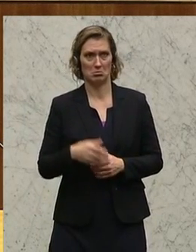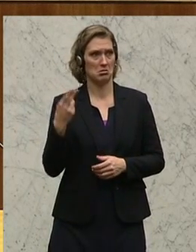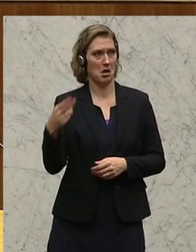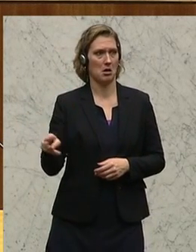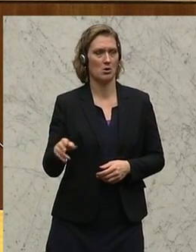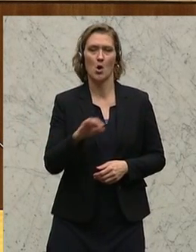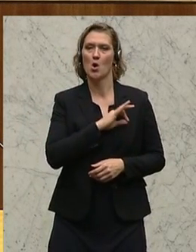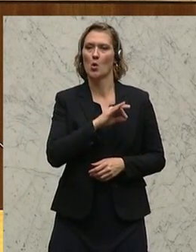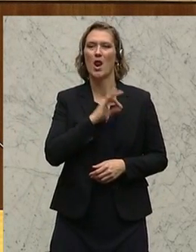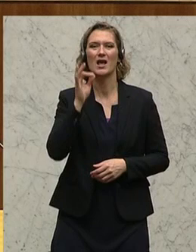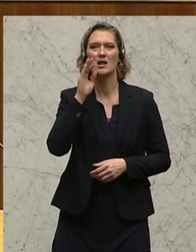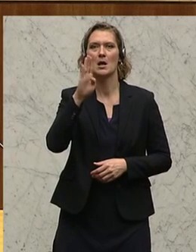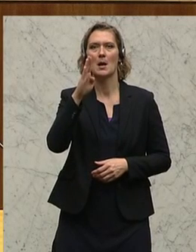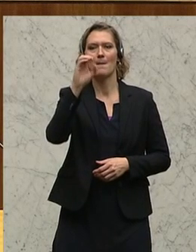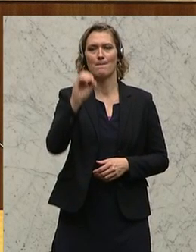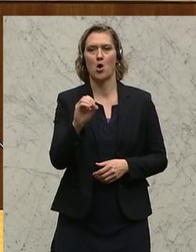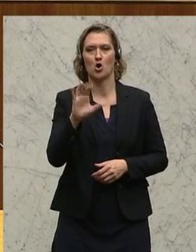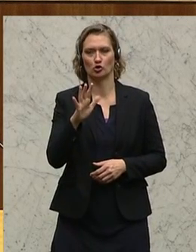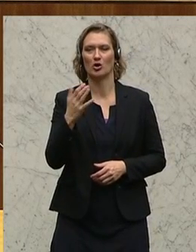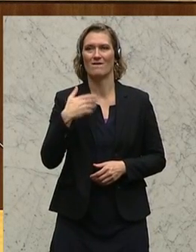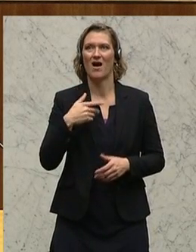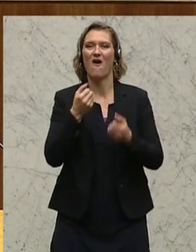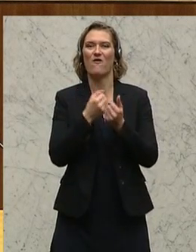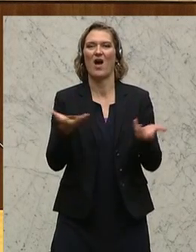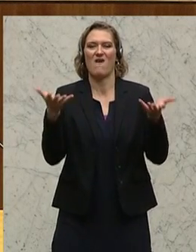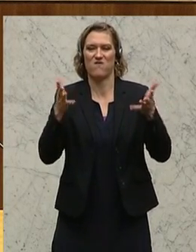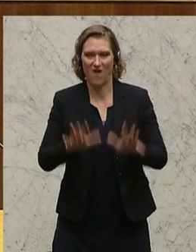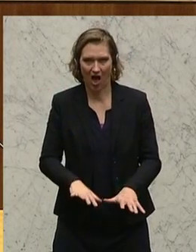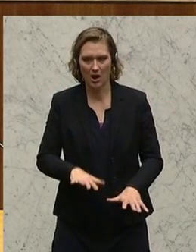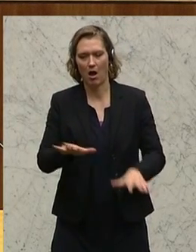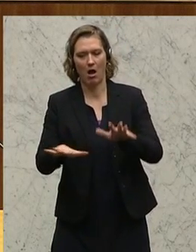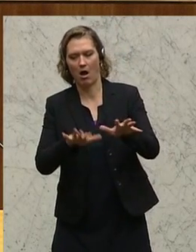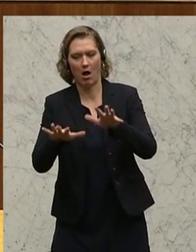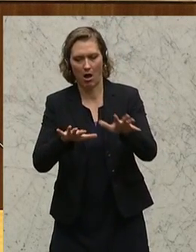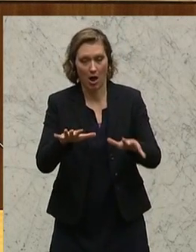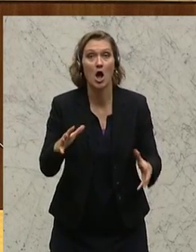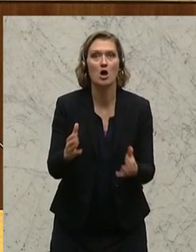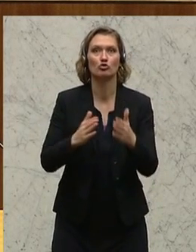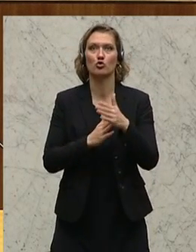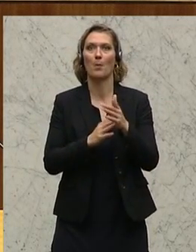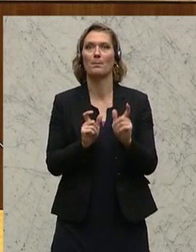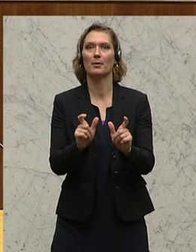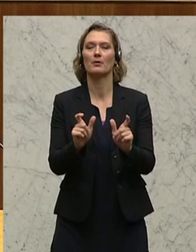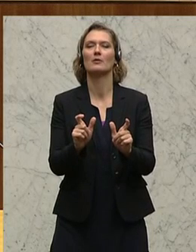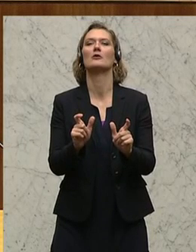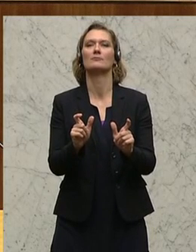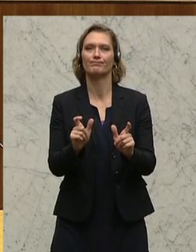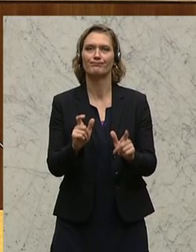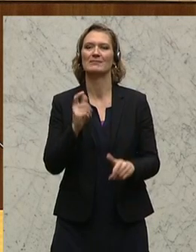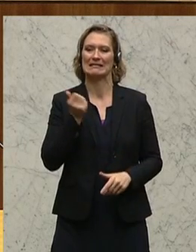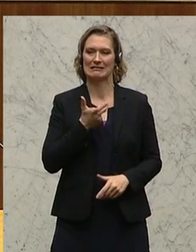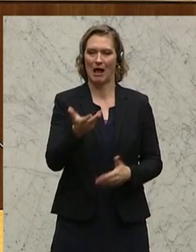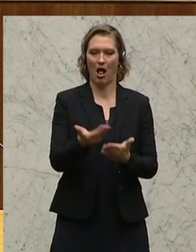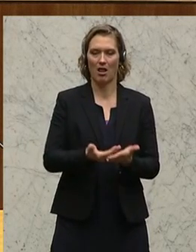Kollegen Bösch recht geben. Es ist der freie Fall des Bundesheeres zunächst einmal gestoppt worden. In